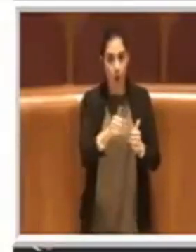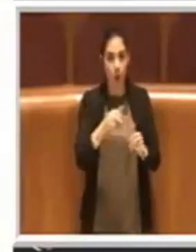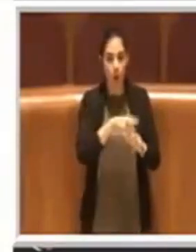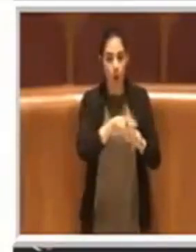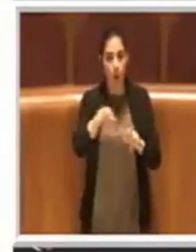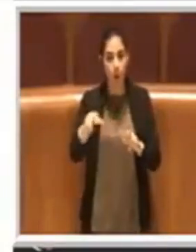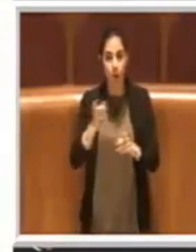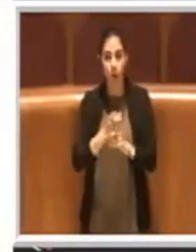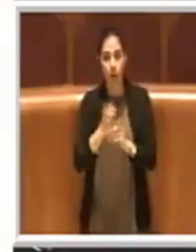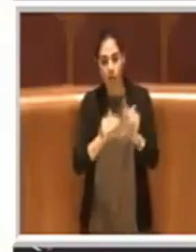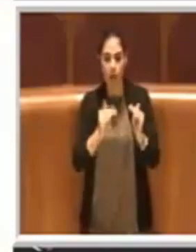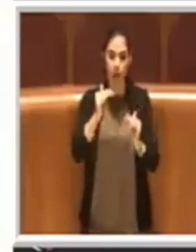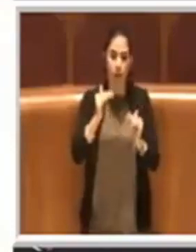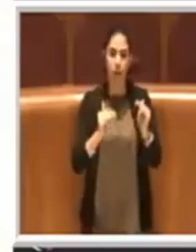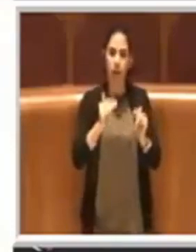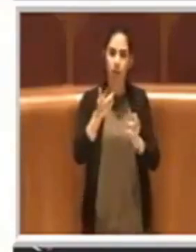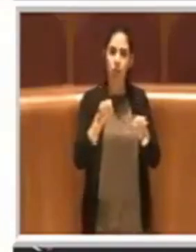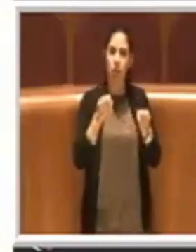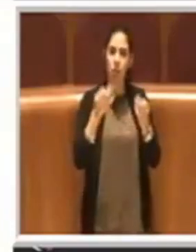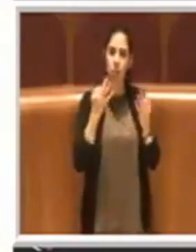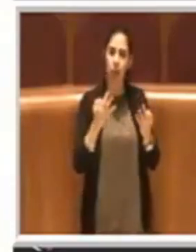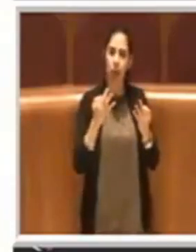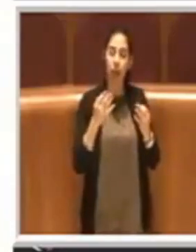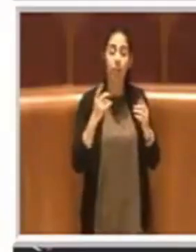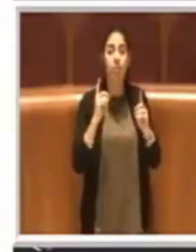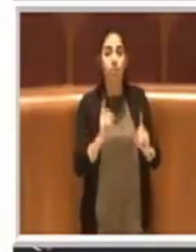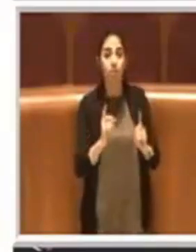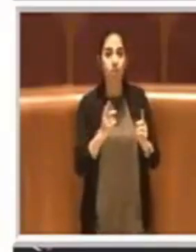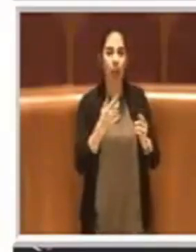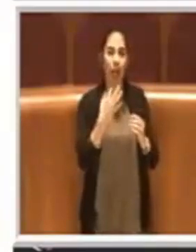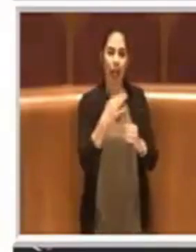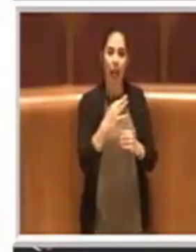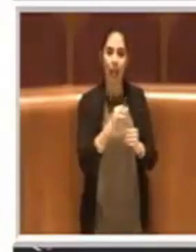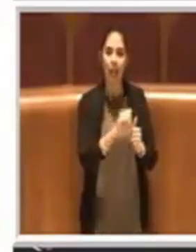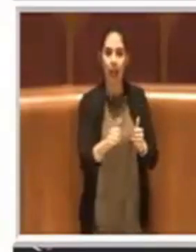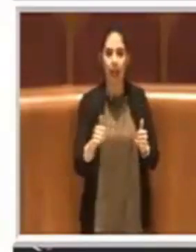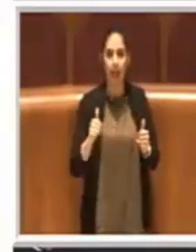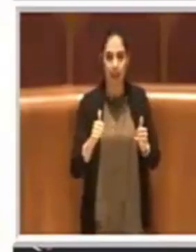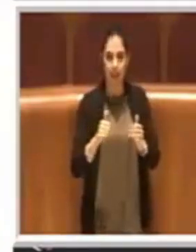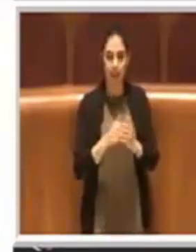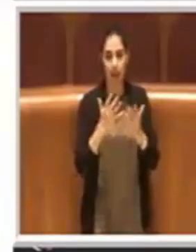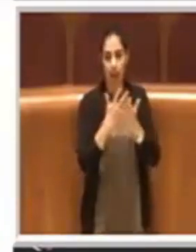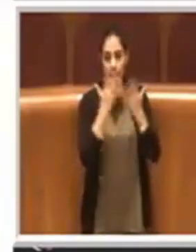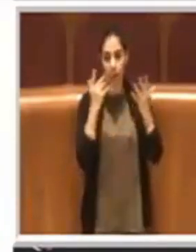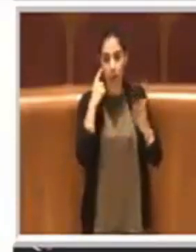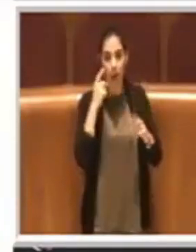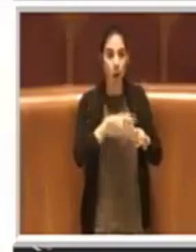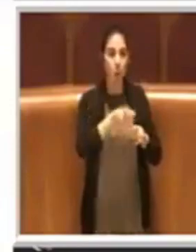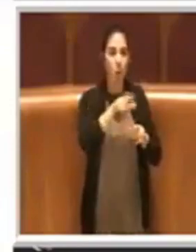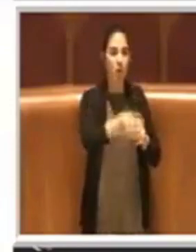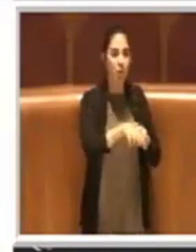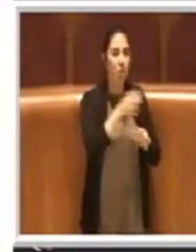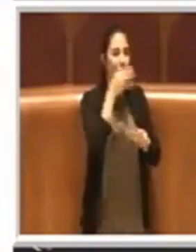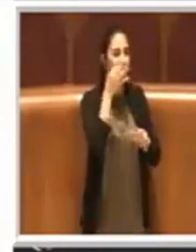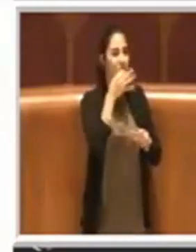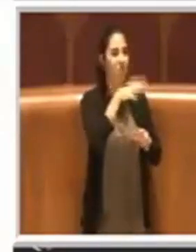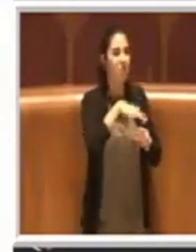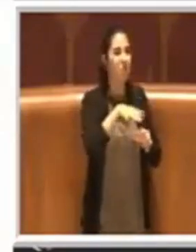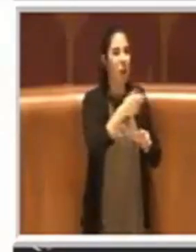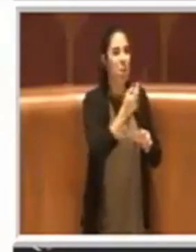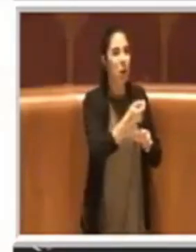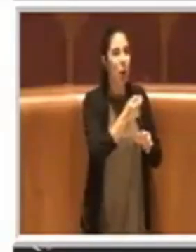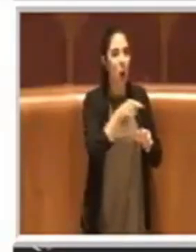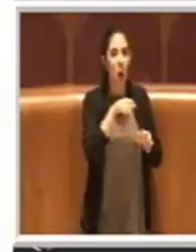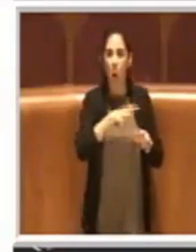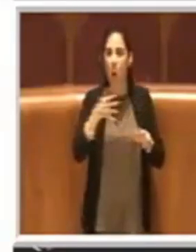municipi, in base anche a delle caratteristiche, è ovvio che se c'è un municipio che ha poco verde, un municipio che ha tantissimo